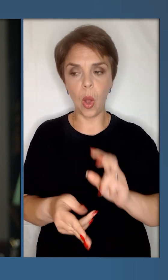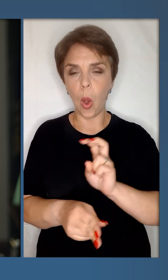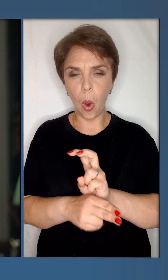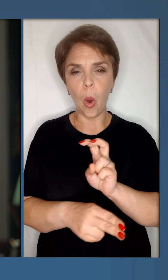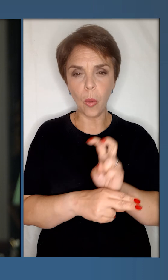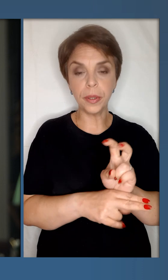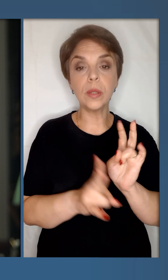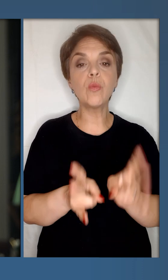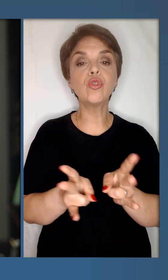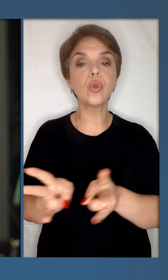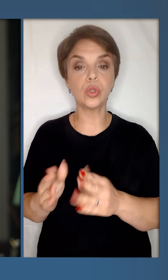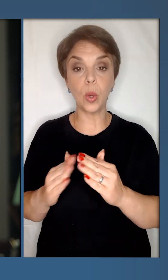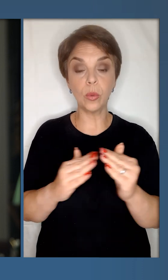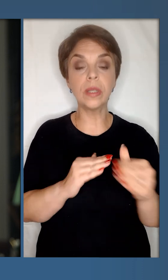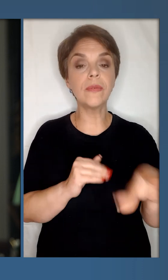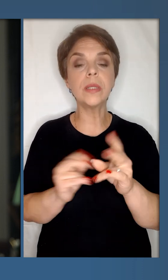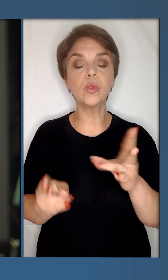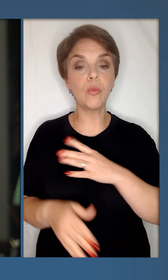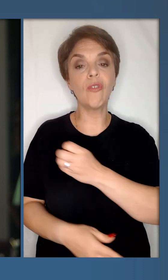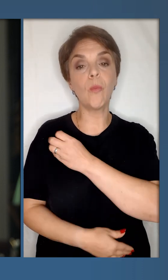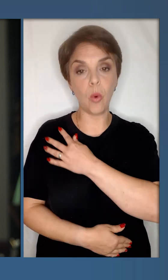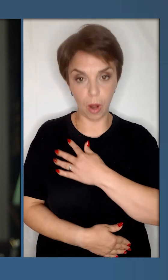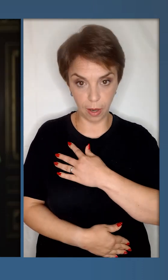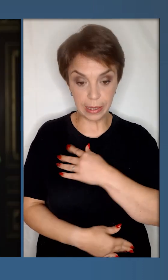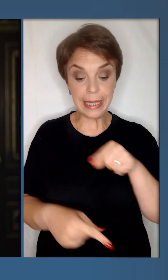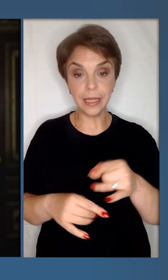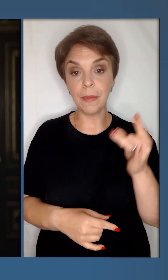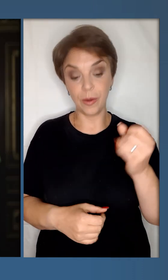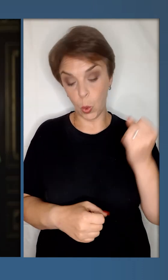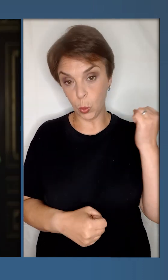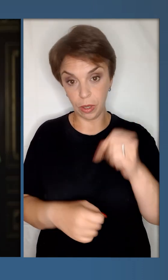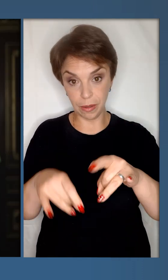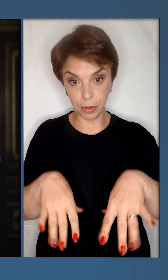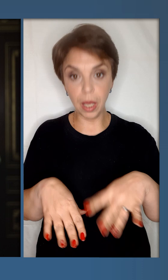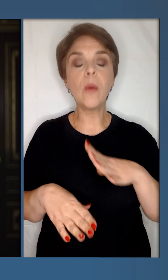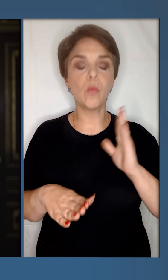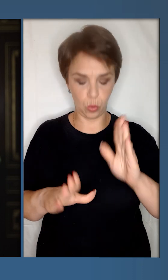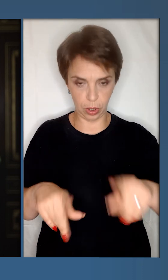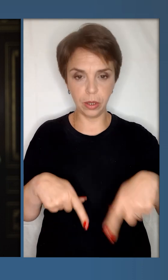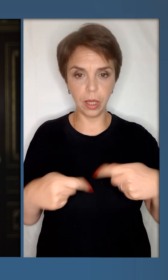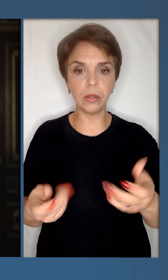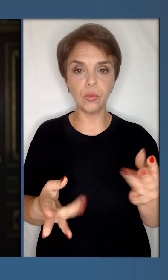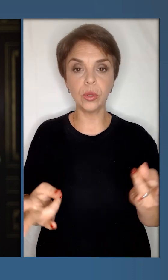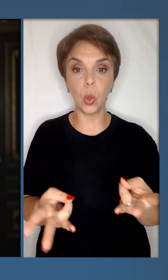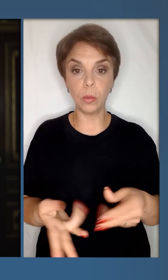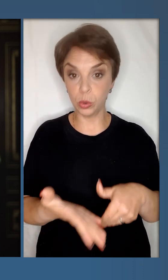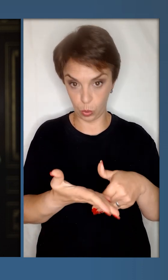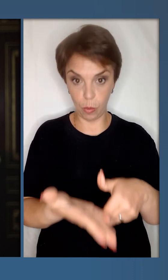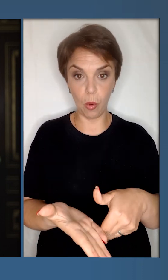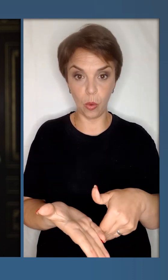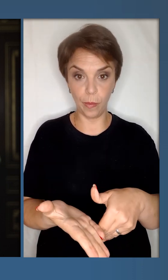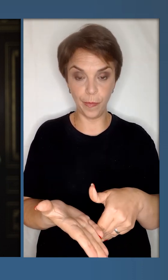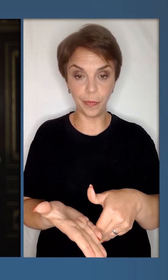обхід пошкоджених будинків. Усім, хто був поранений цим ракетним ударом, буде надано всю необхідну